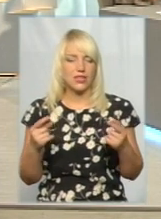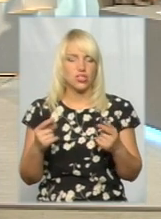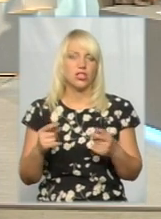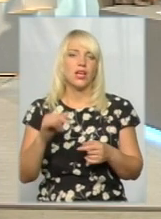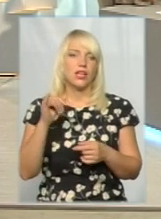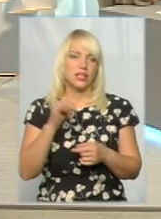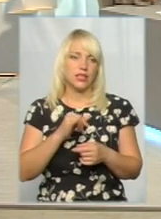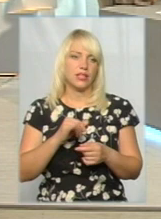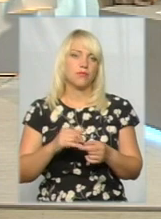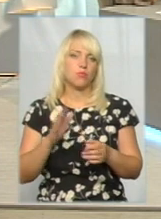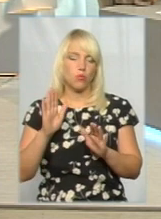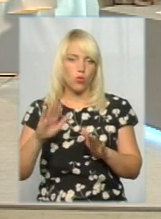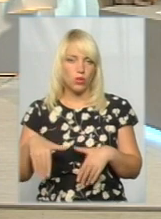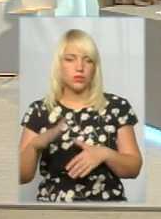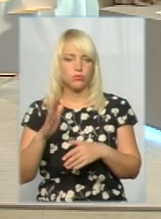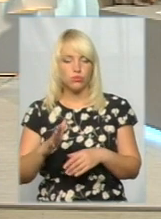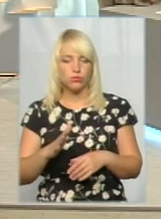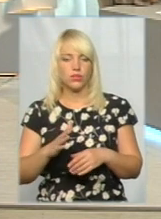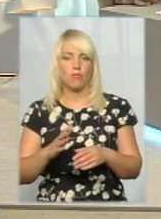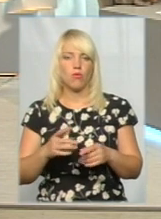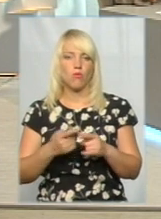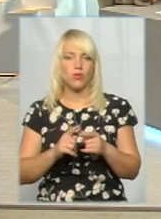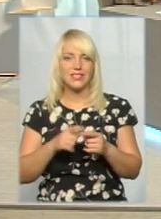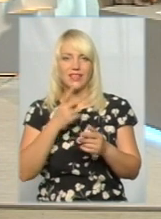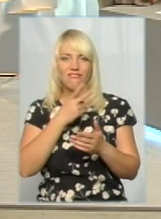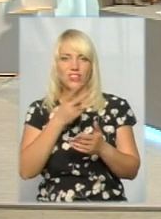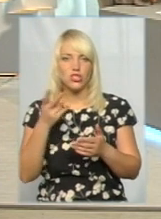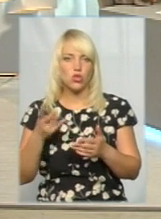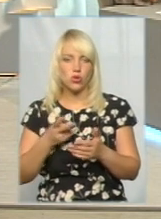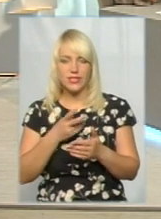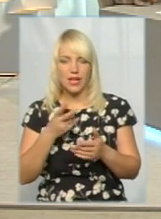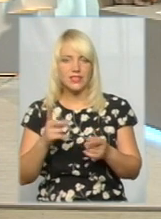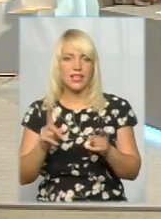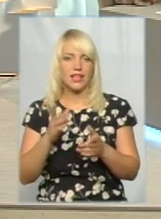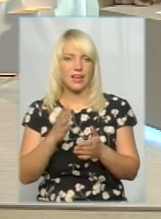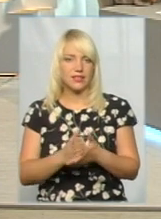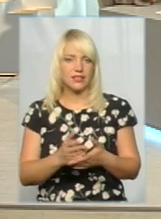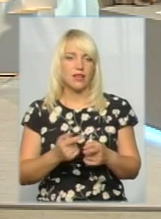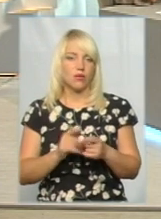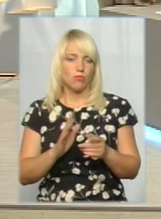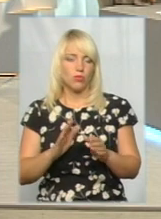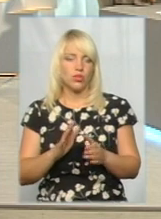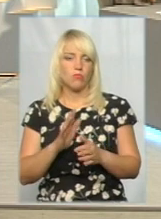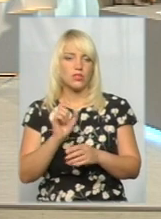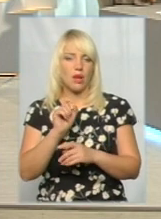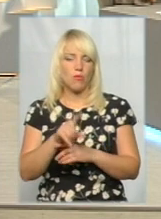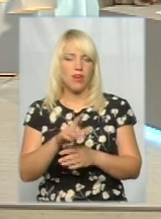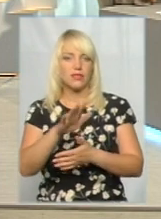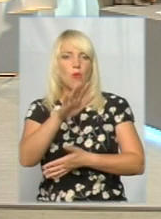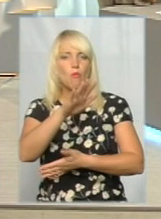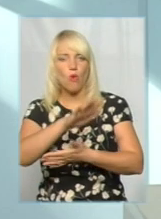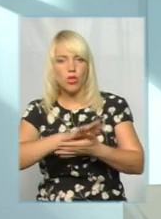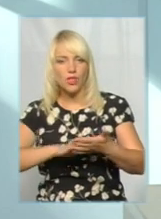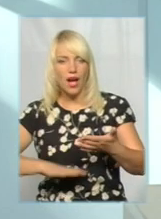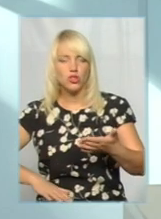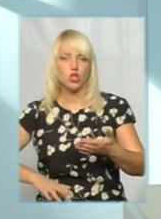громадою. Відповідно, потім будемо вже по тій візуалізації, який є, замовляти кошториси на подачу реконструкцію. Ми